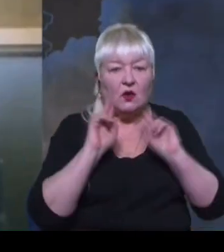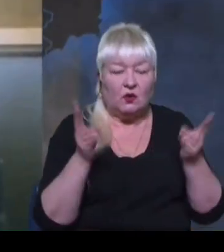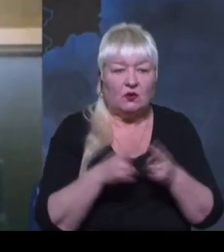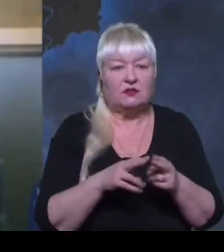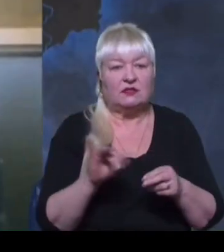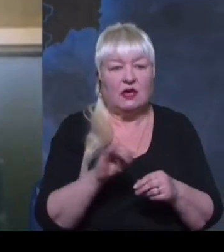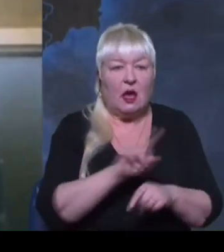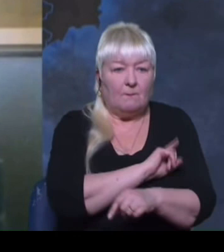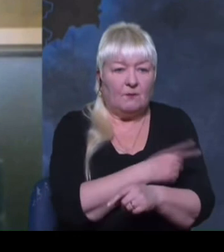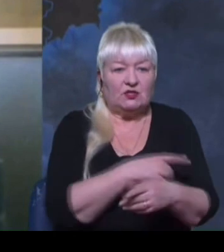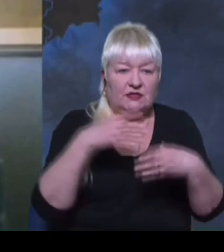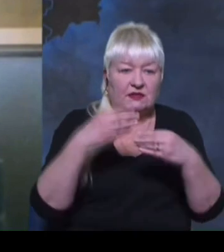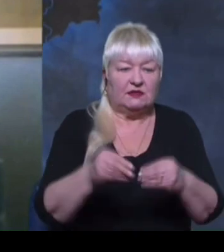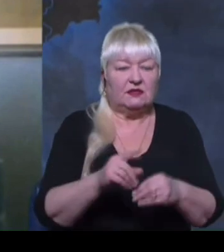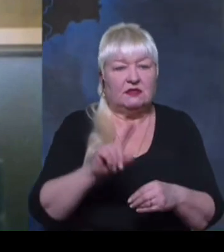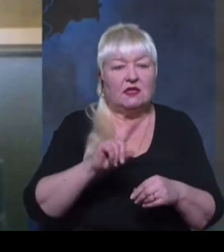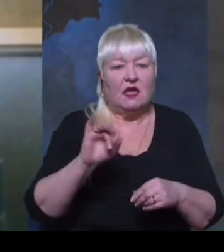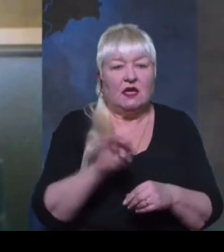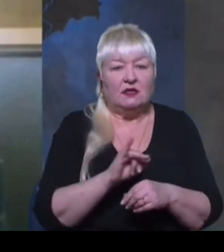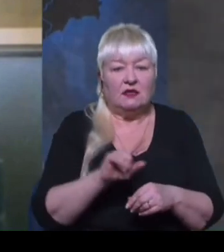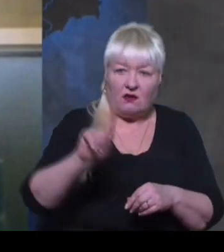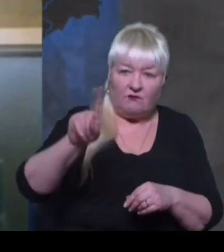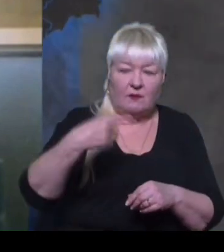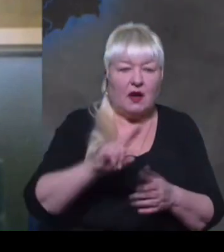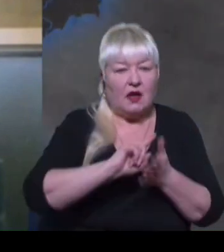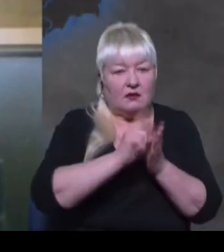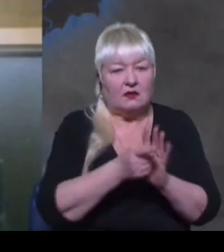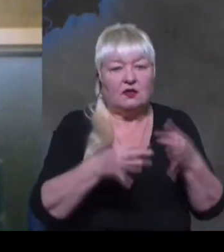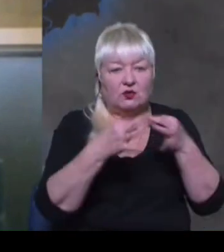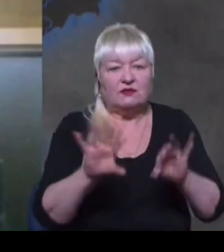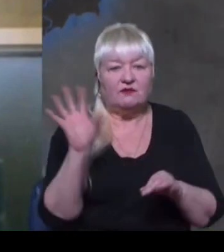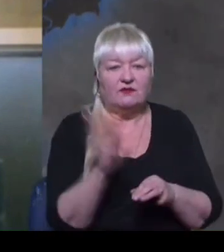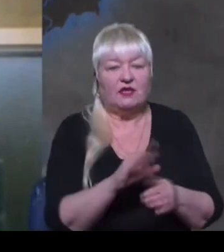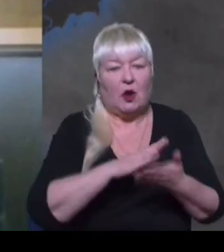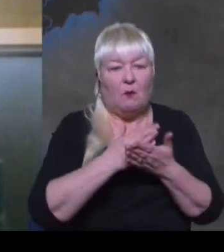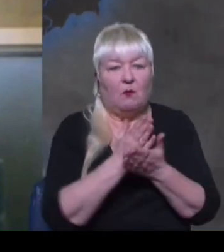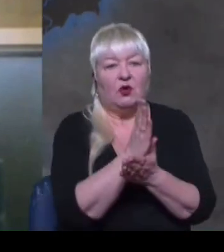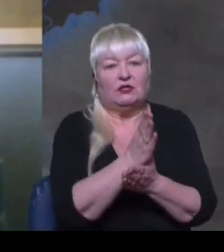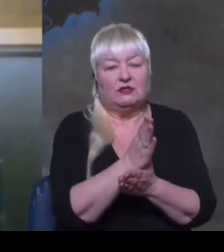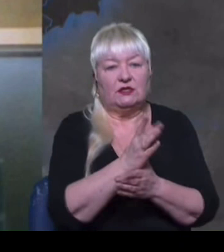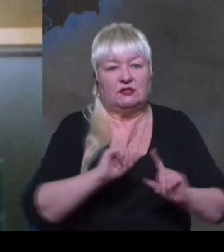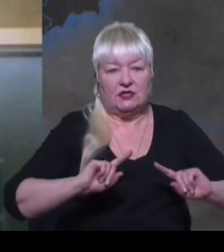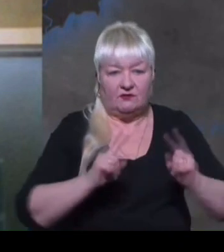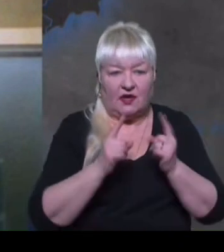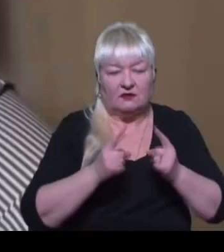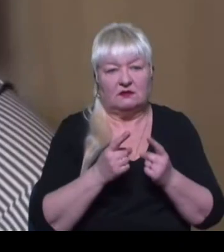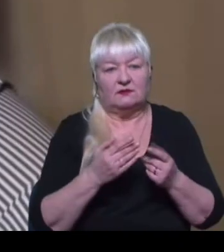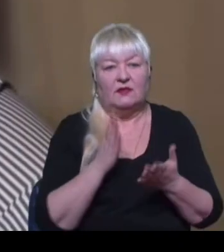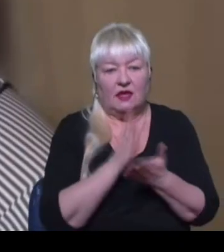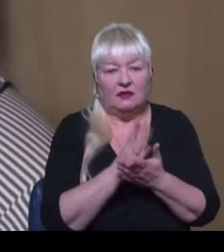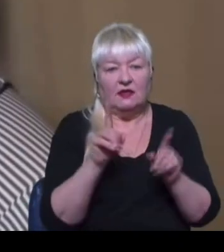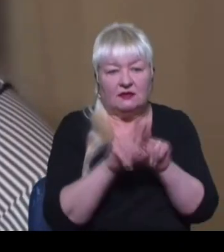вимагає негайного звільнення всіх політичних в'язнів. Звернення це опубліковане на офіційній сторінці представництва.